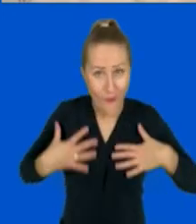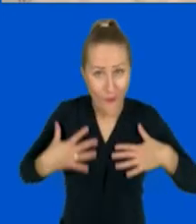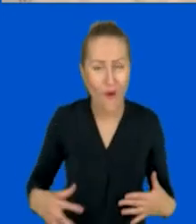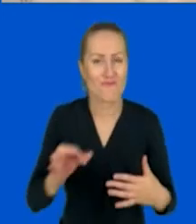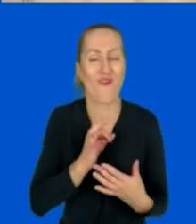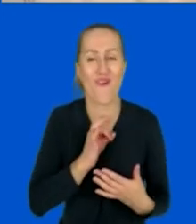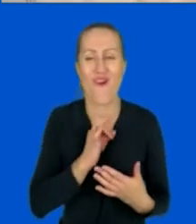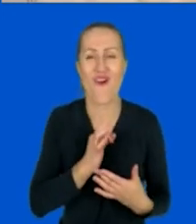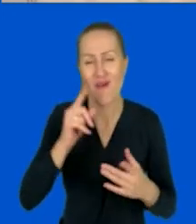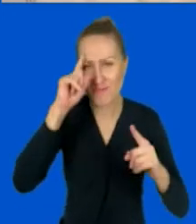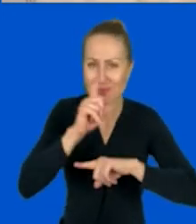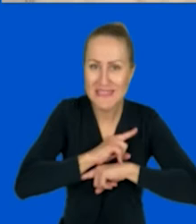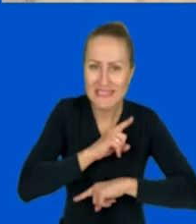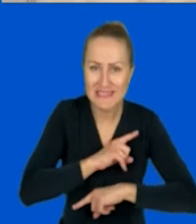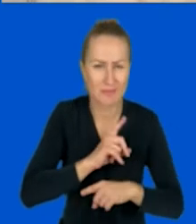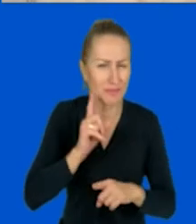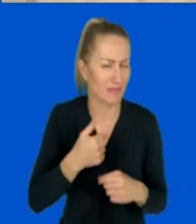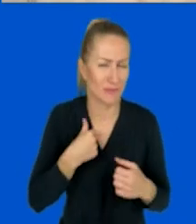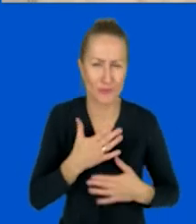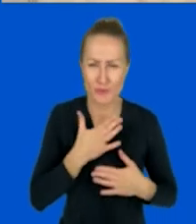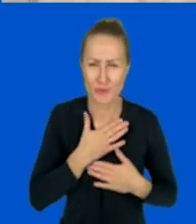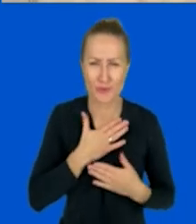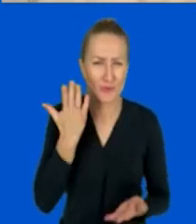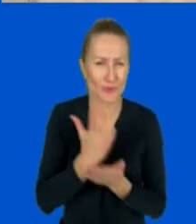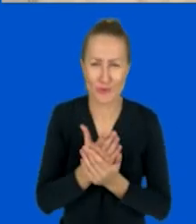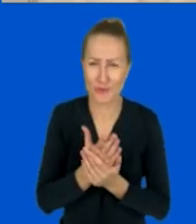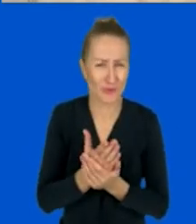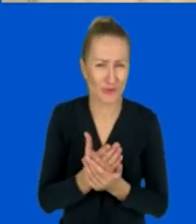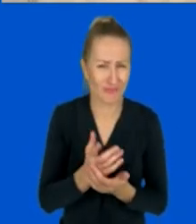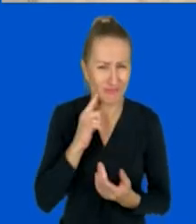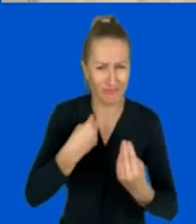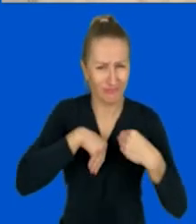psychiki nie pozostaje bez znaczenia.